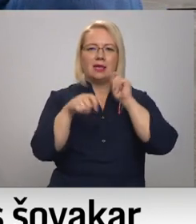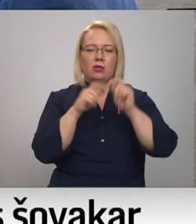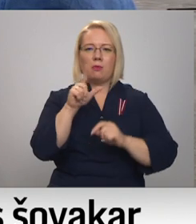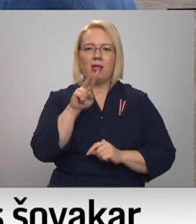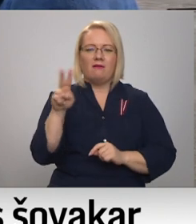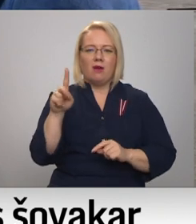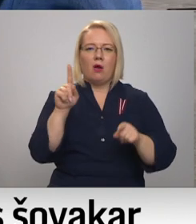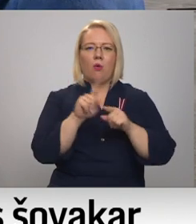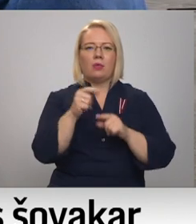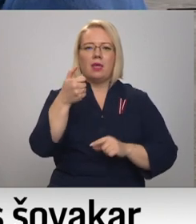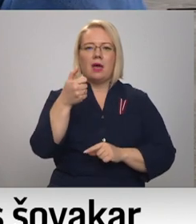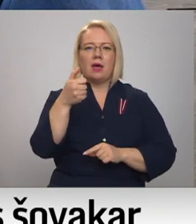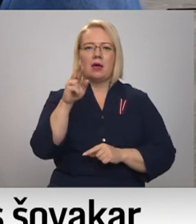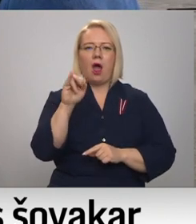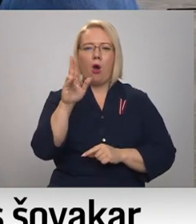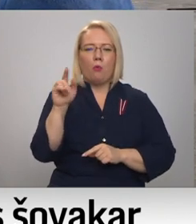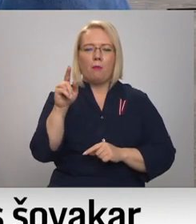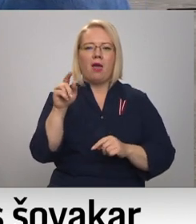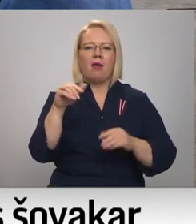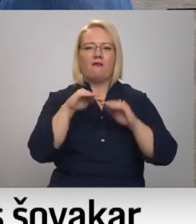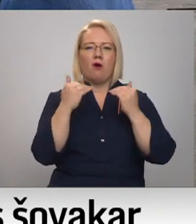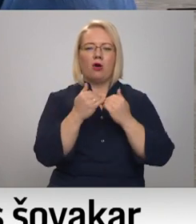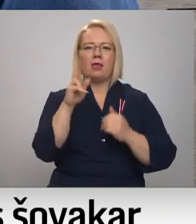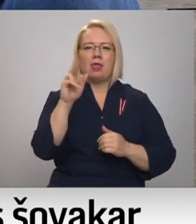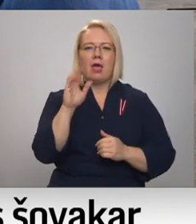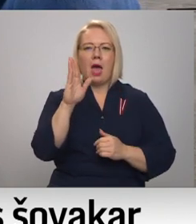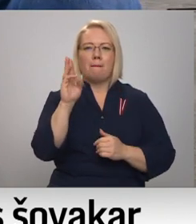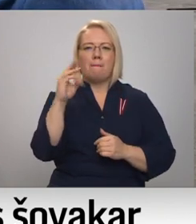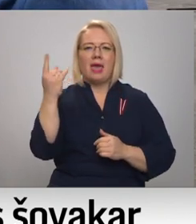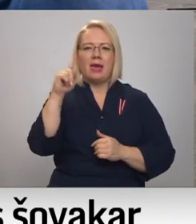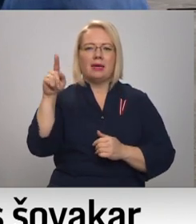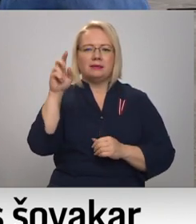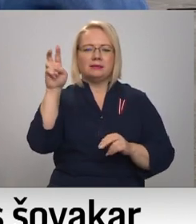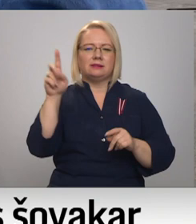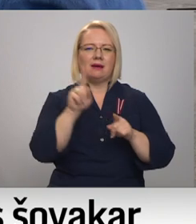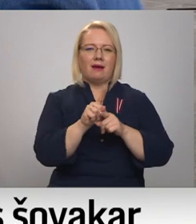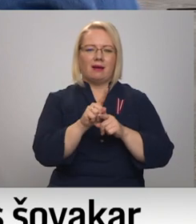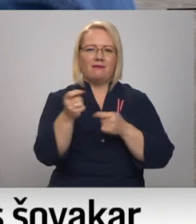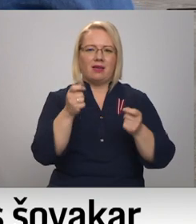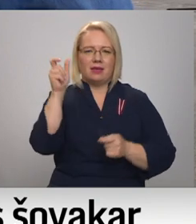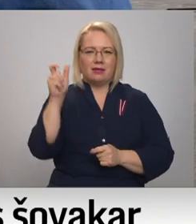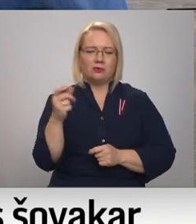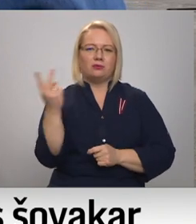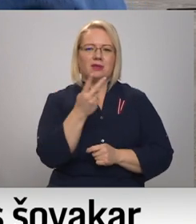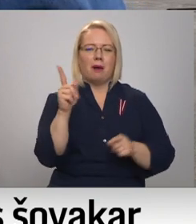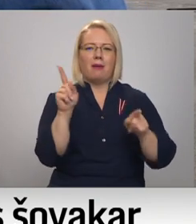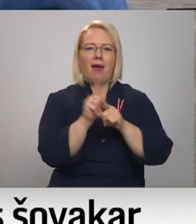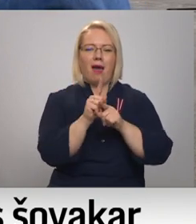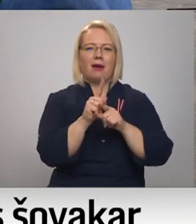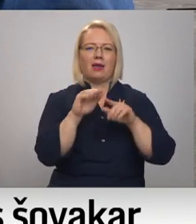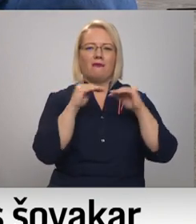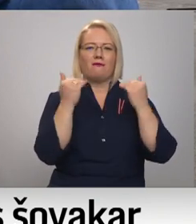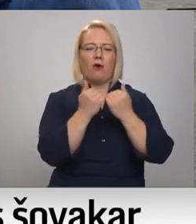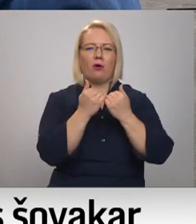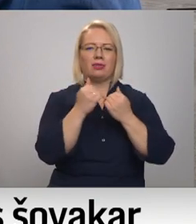valdes priekšsēdētājs. Un abi jūs arī brīvības piemienekļa izgaismošanas fonda biedri. Labrīt, prieks sveikti jūs